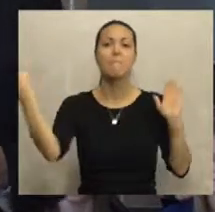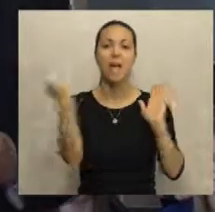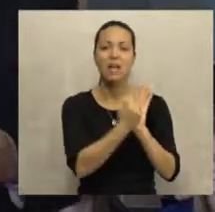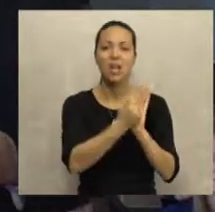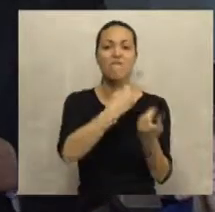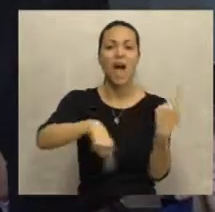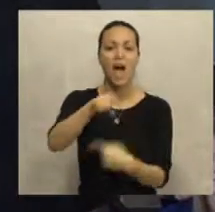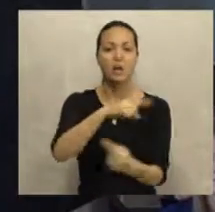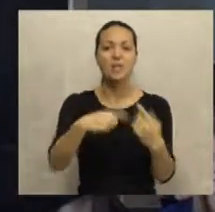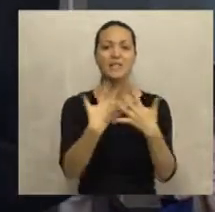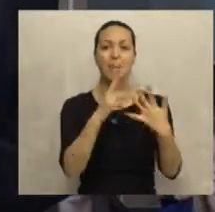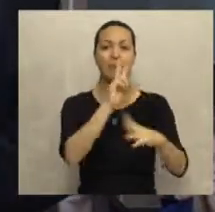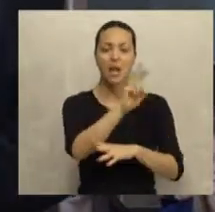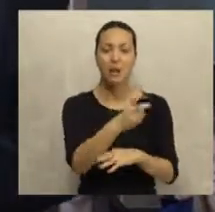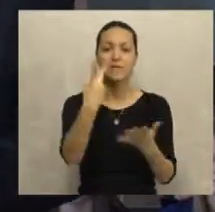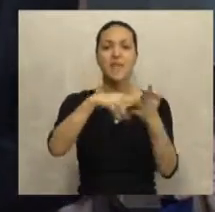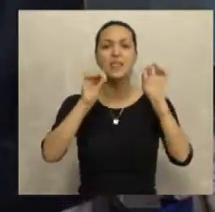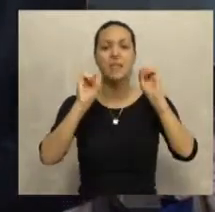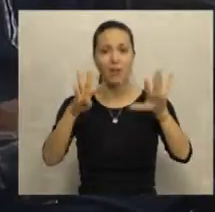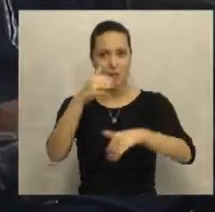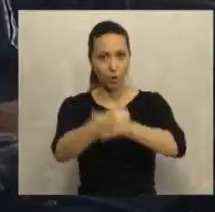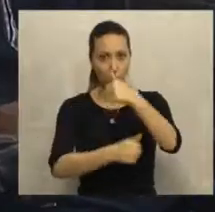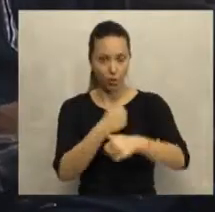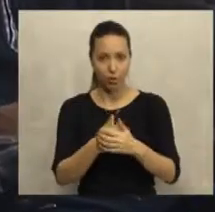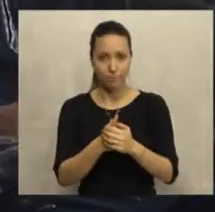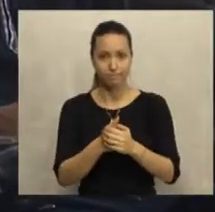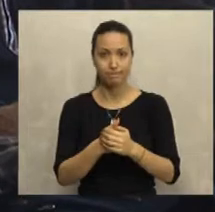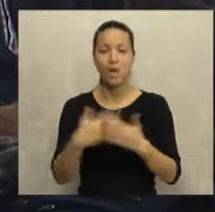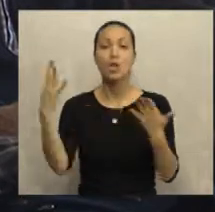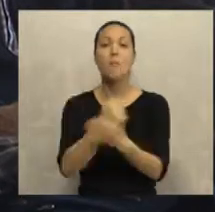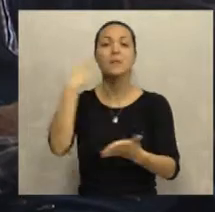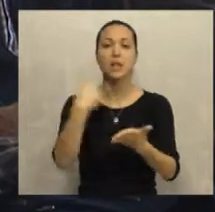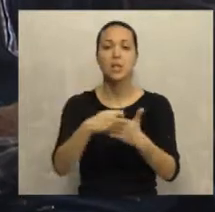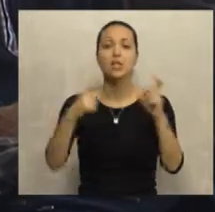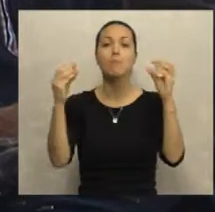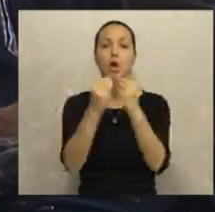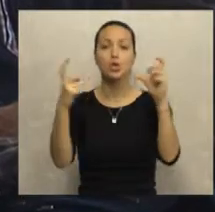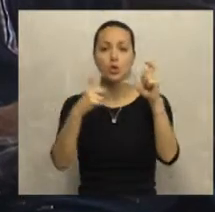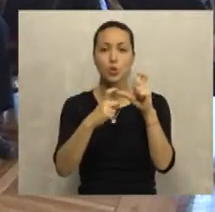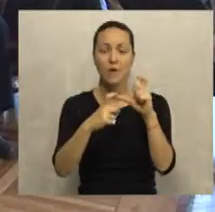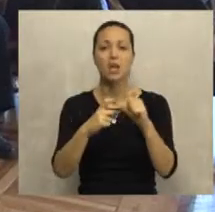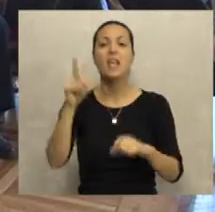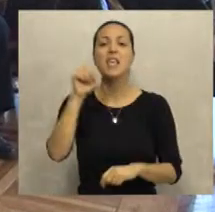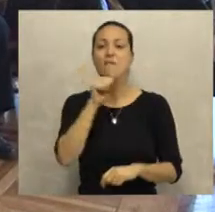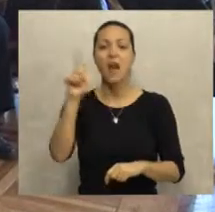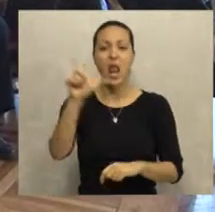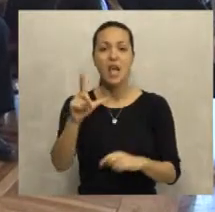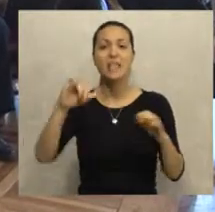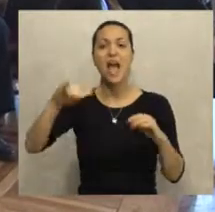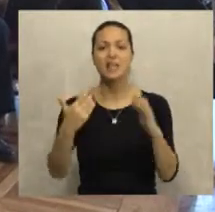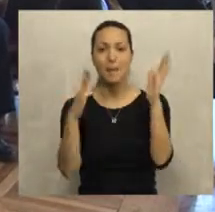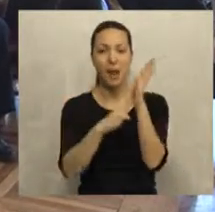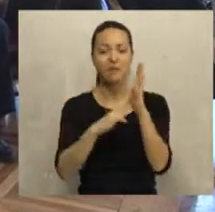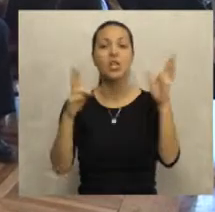prestižna nagrada Pečat, Varoš i Sremsko Karlovačke za 2018. godinu. Laureati su Boško Suvojđić, Ivana